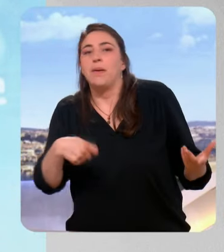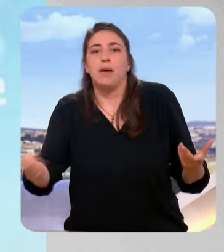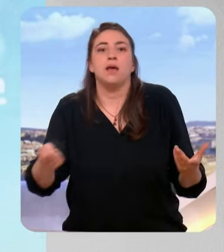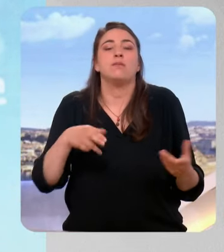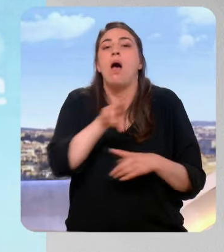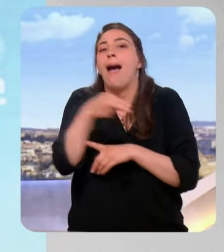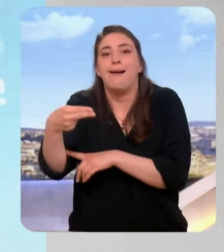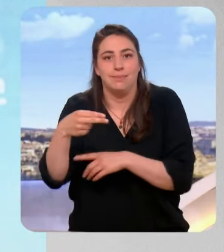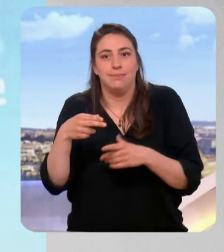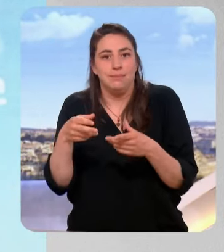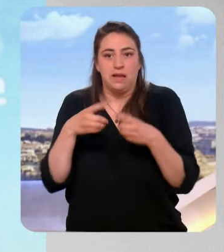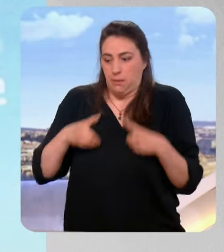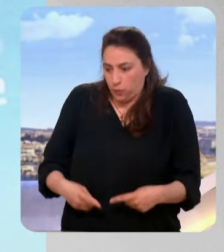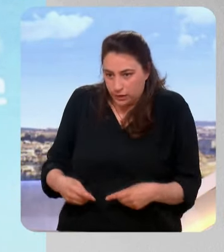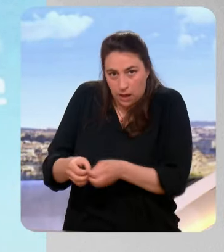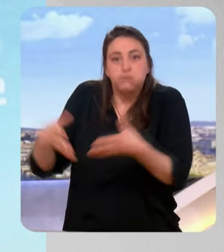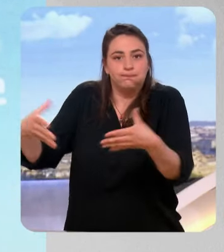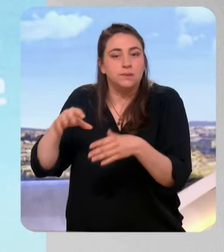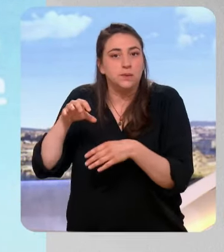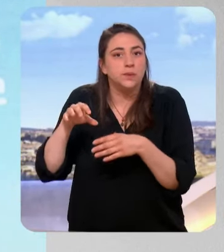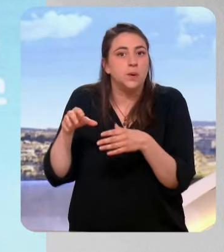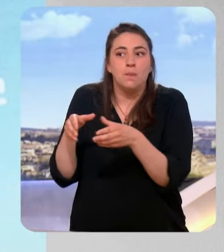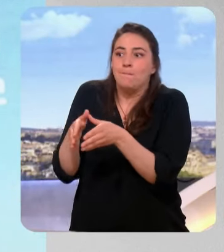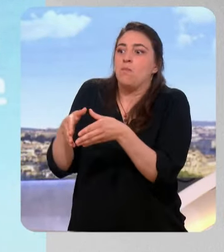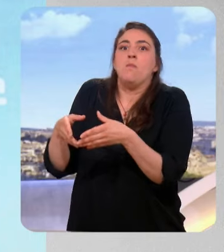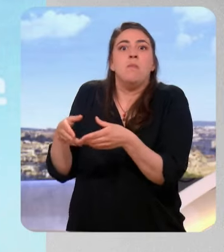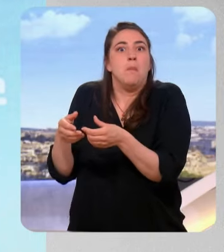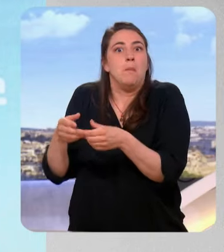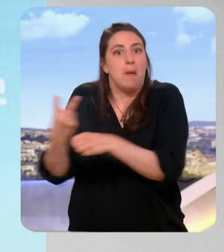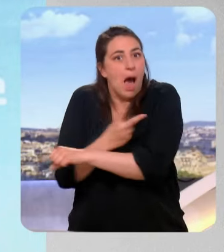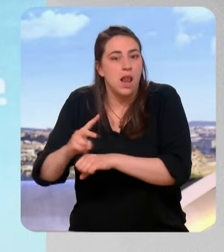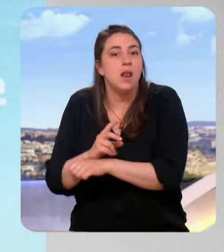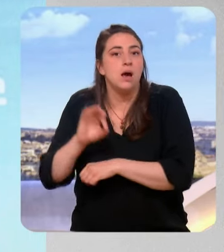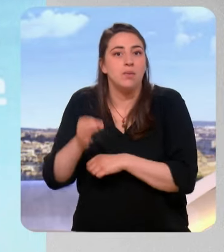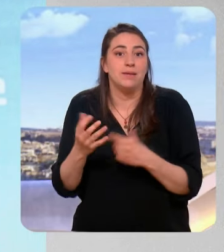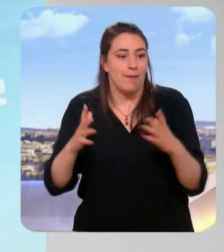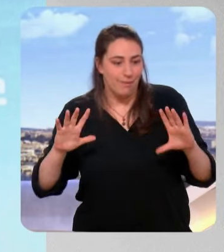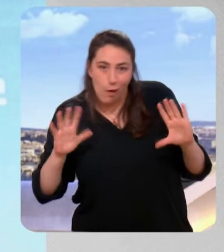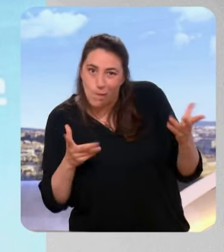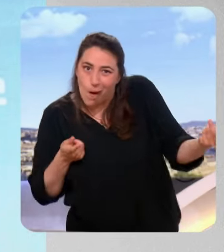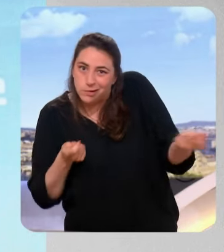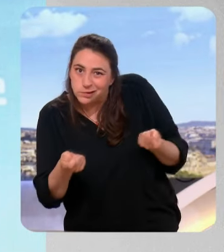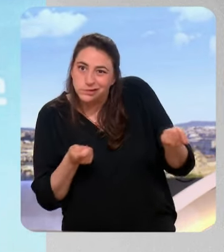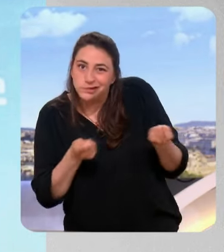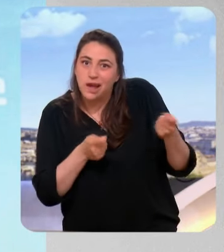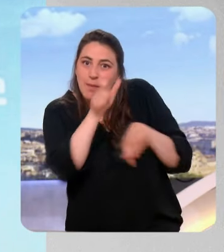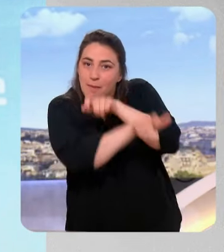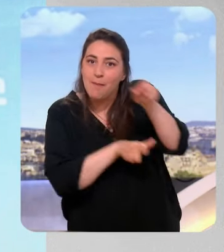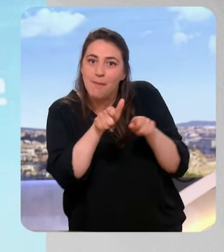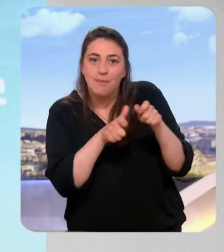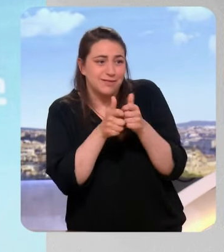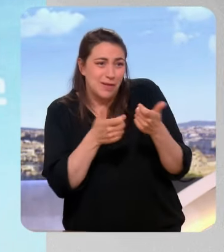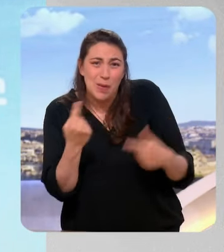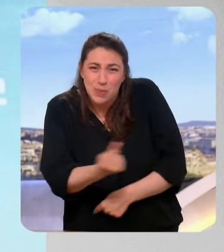'étant du RN dimanche prochain, ça c'est évidemment une certitude, mais comment faire en sorte que cohabitent au sein d'un même gouvernement des gens qui se sont opposés et qui